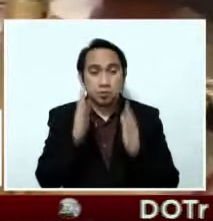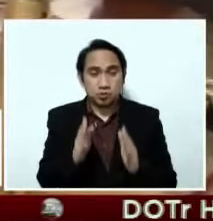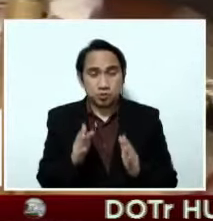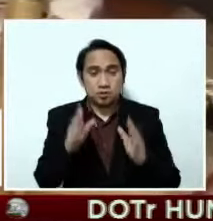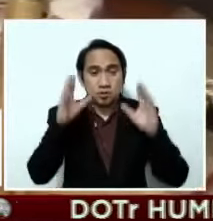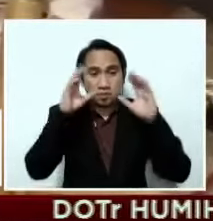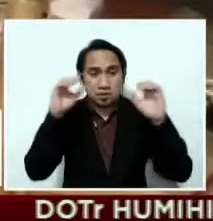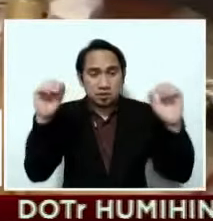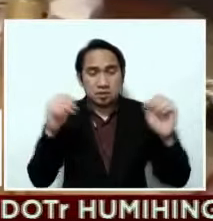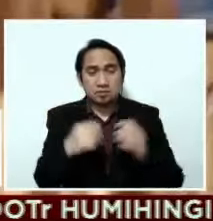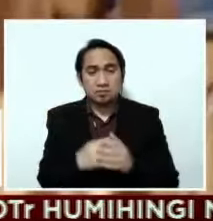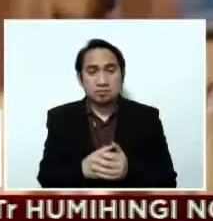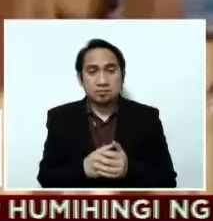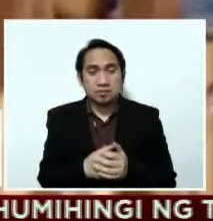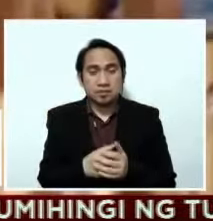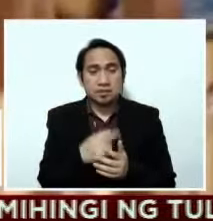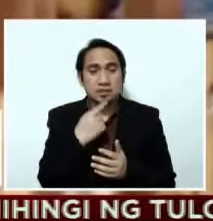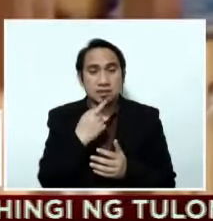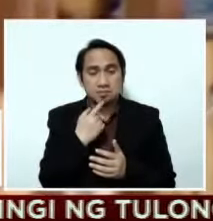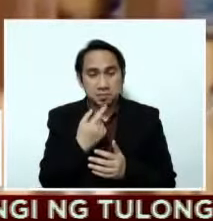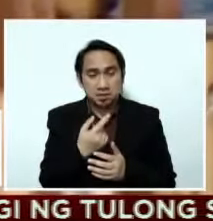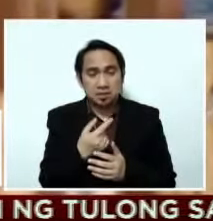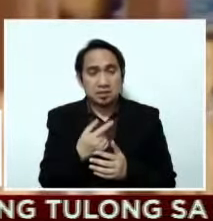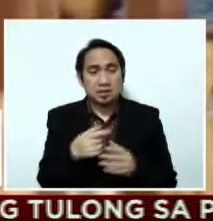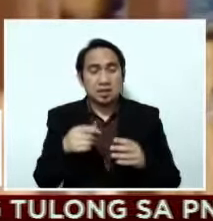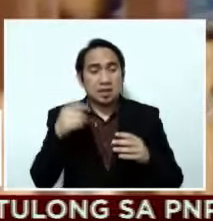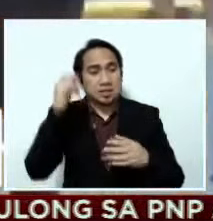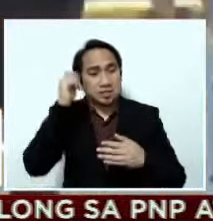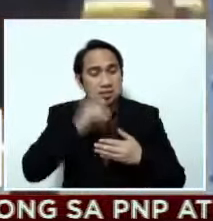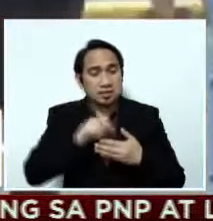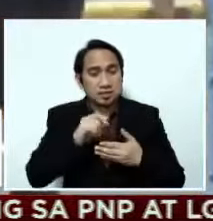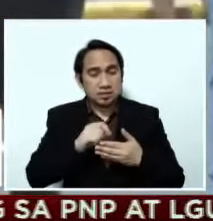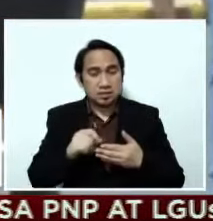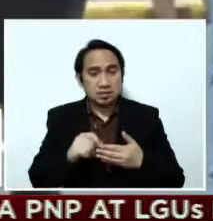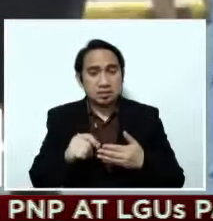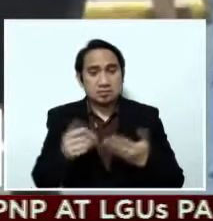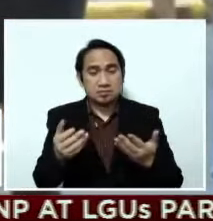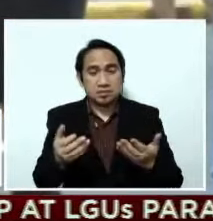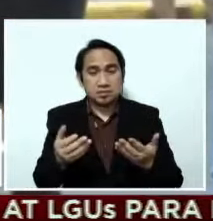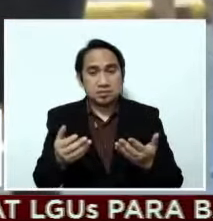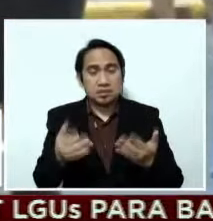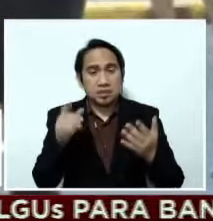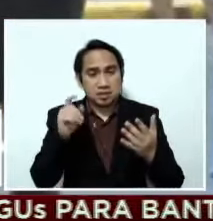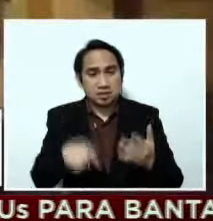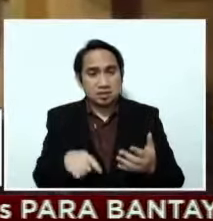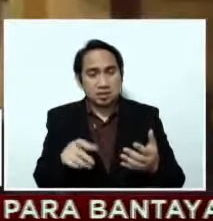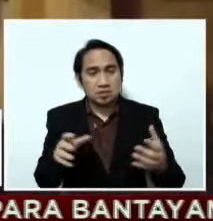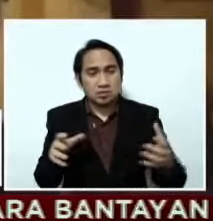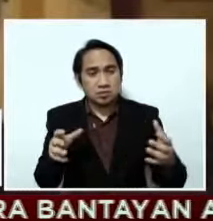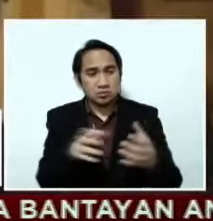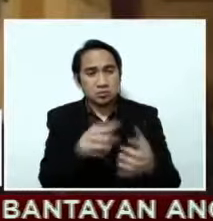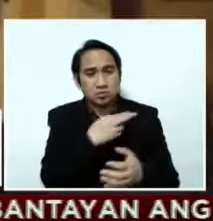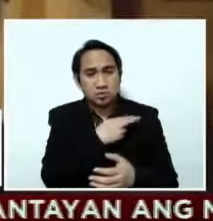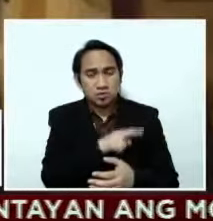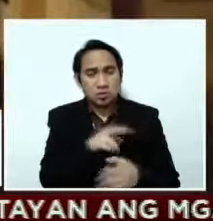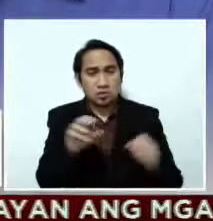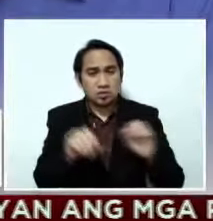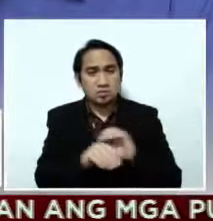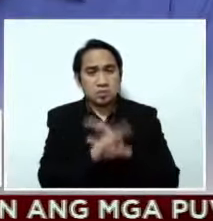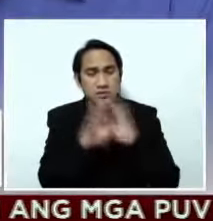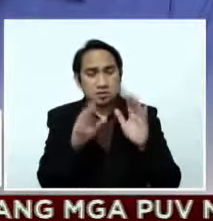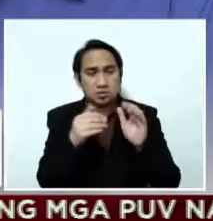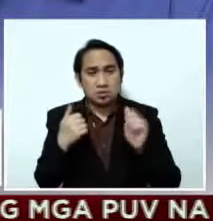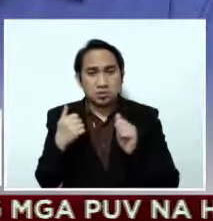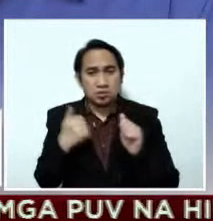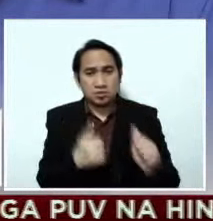tiniyak ni Justice Secretary Minardo Guevara na nakatalagang makipag-ugnayan sa mga religious groups na malinaw na susunod na ang simbahan.